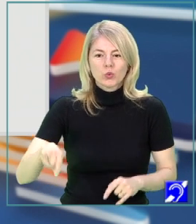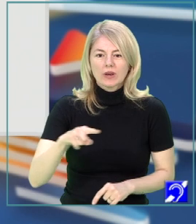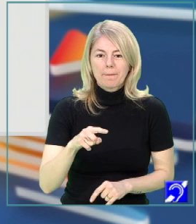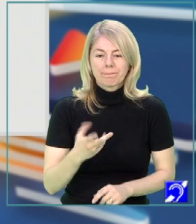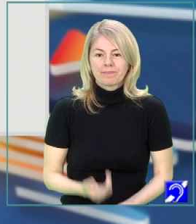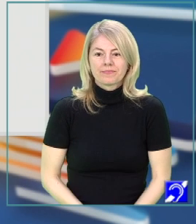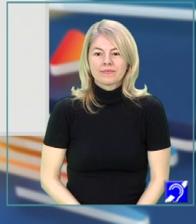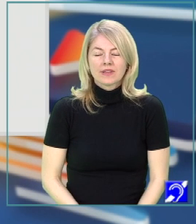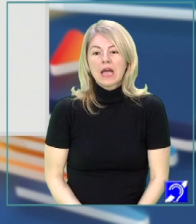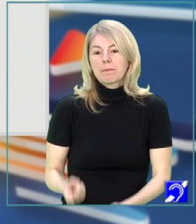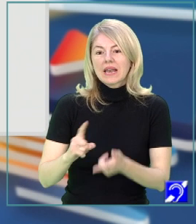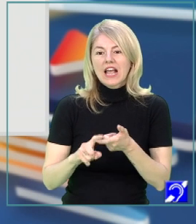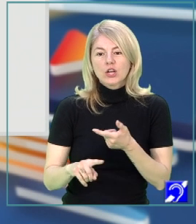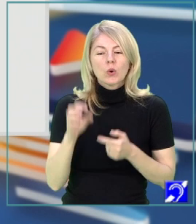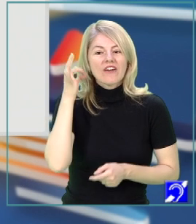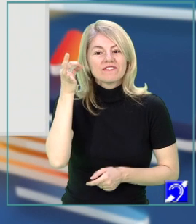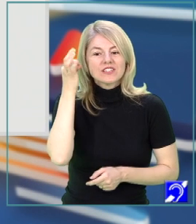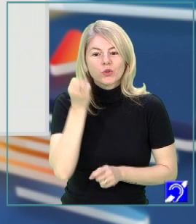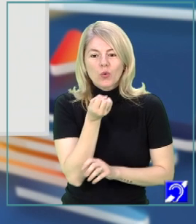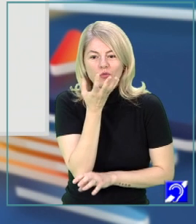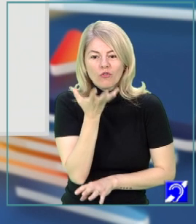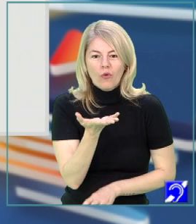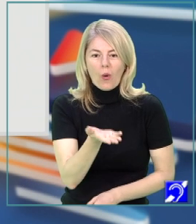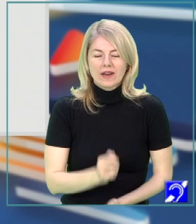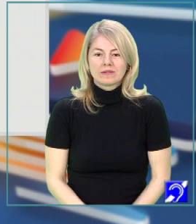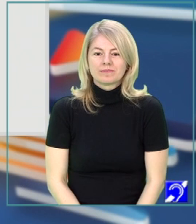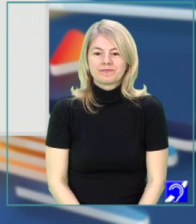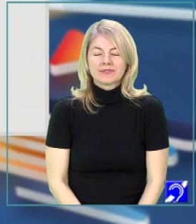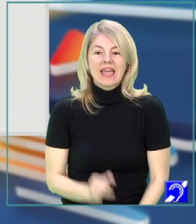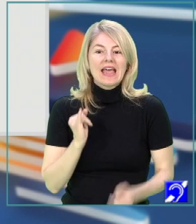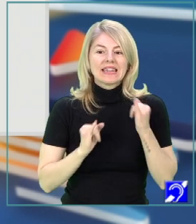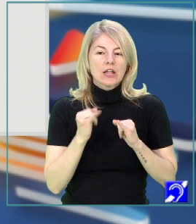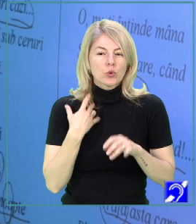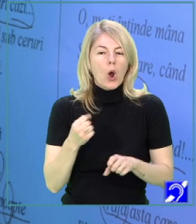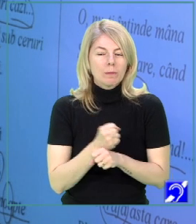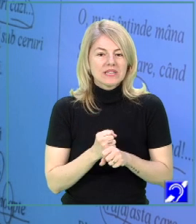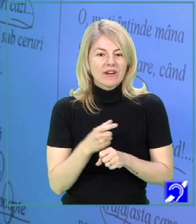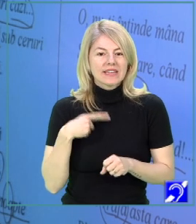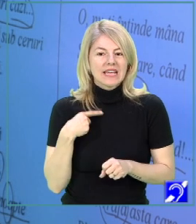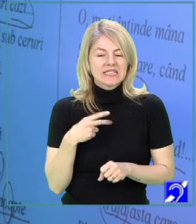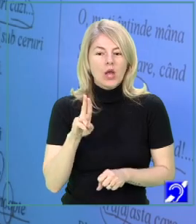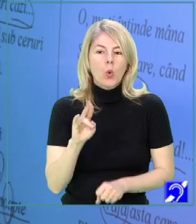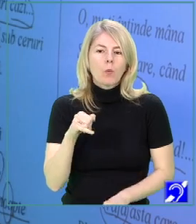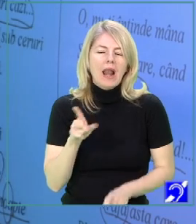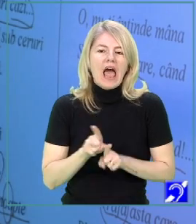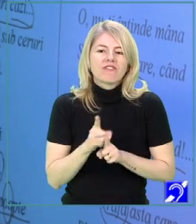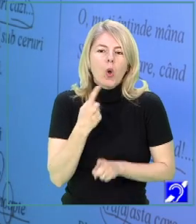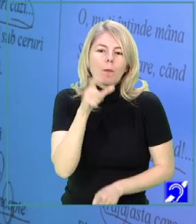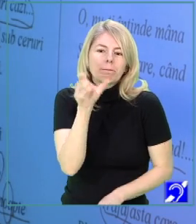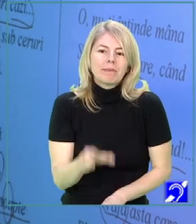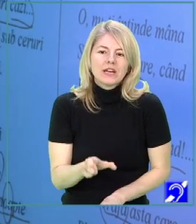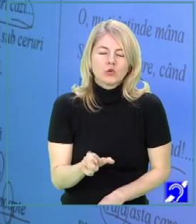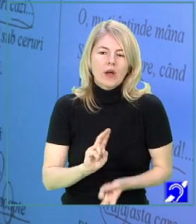intermediul visătorului stânjenel, bineînțeles. Natura, ați observat că este umanizată,